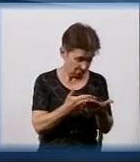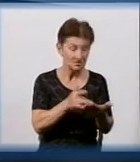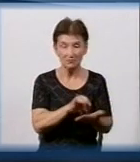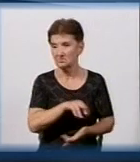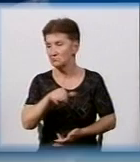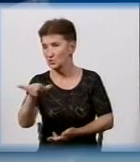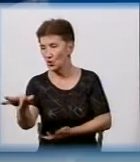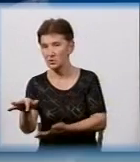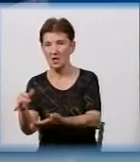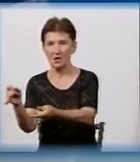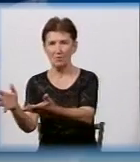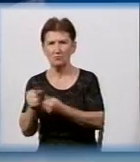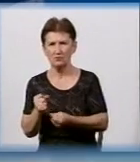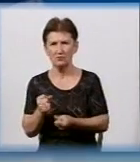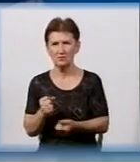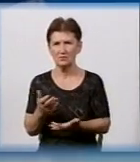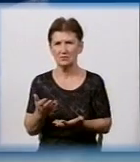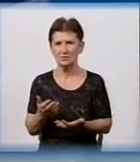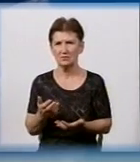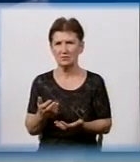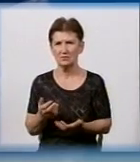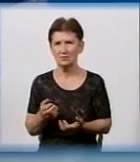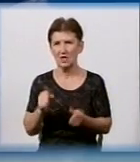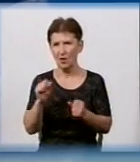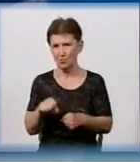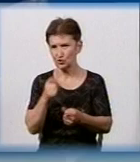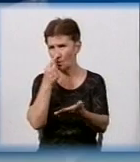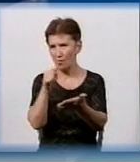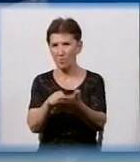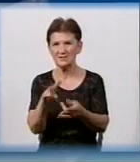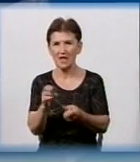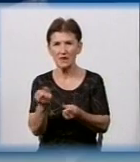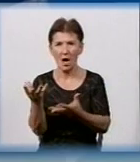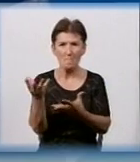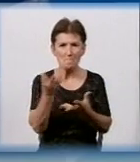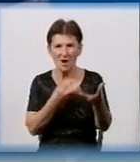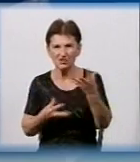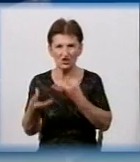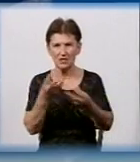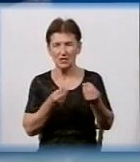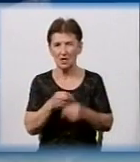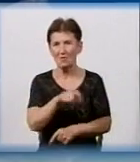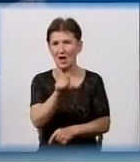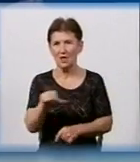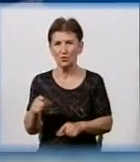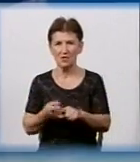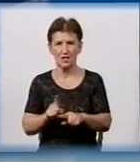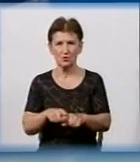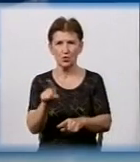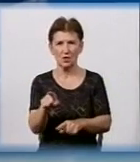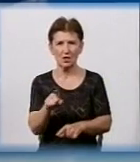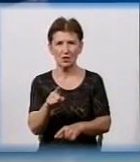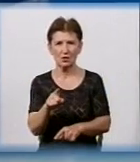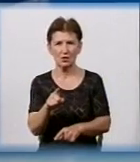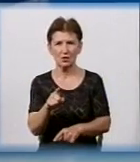Звісно, є ризик потрапитися на мошенників, але люди, які використовують наркотики, це є люди